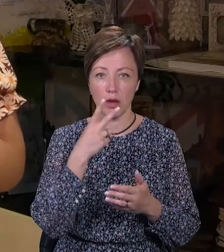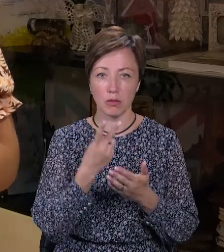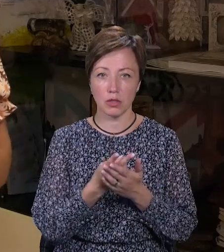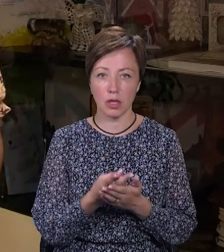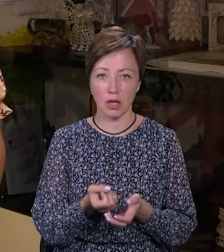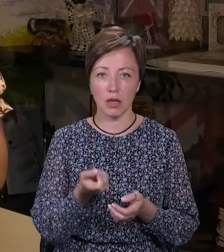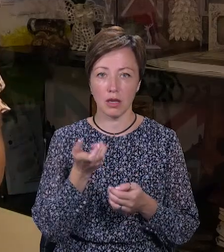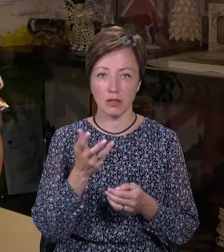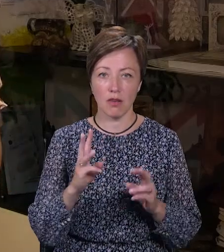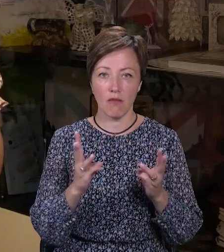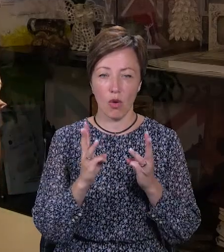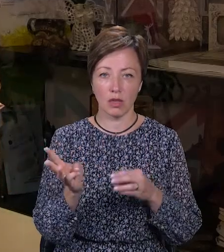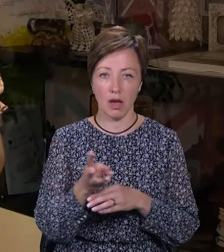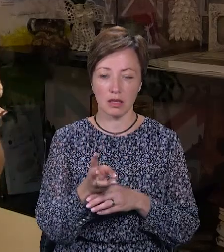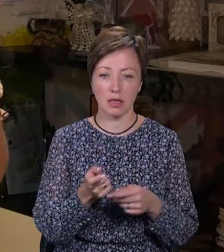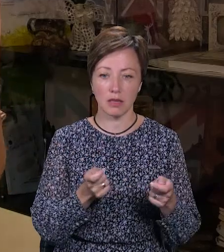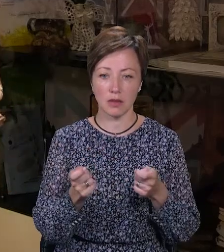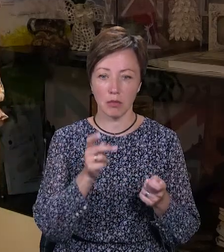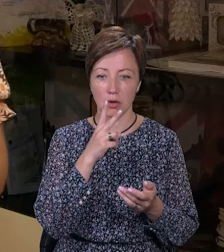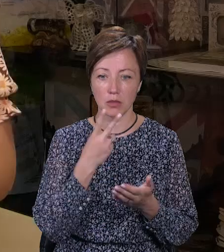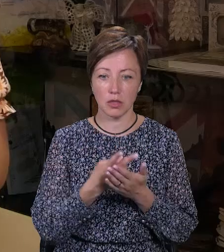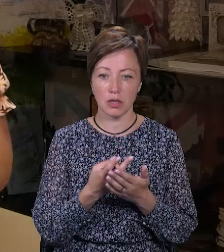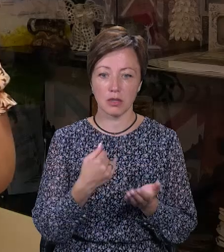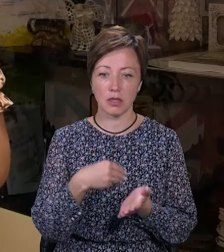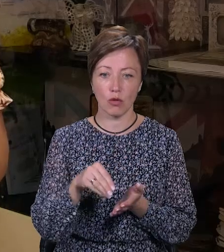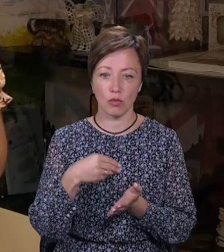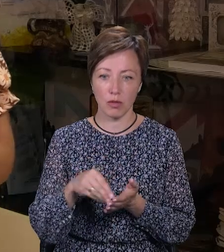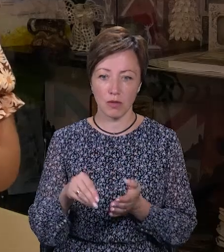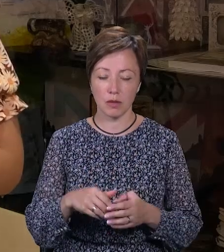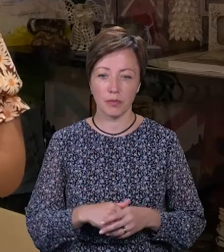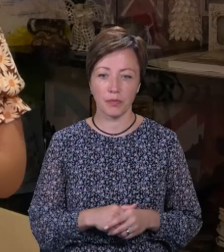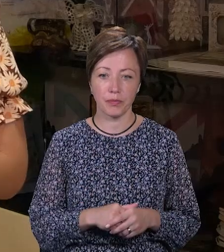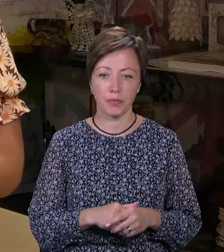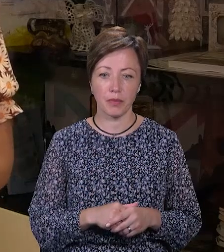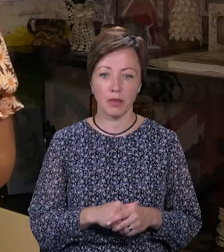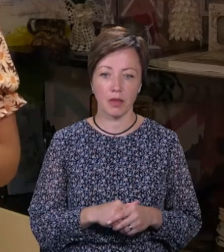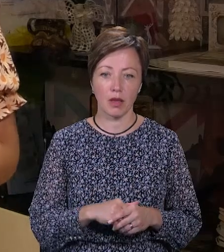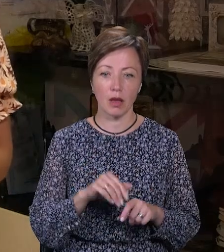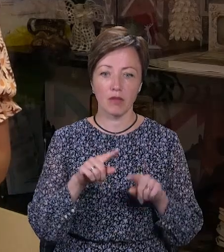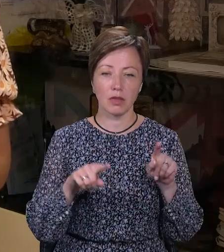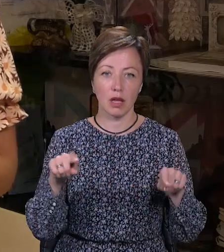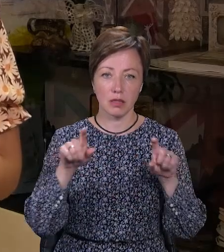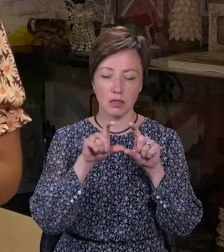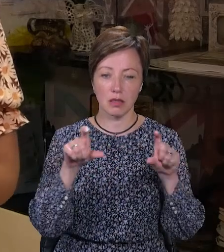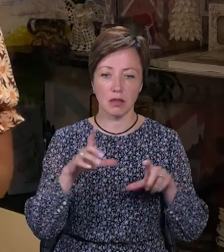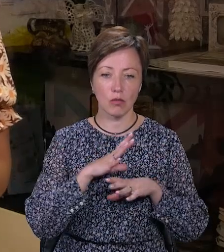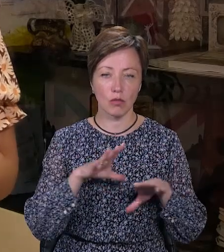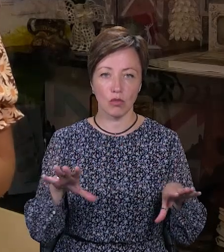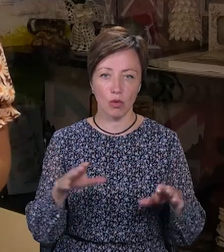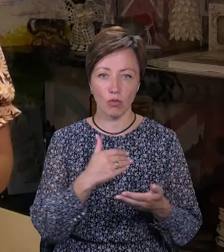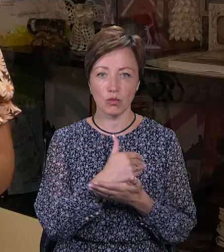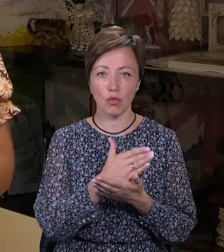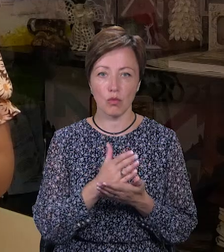певна кількість вогнегасників. Тобто, керівники передбачають тепер закупівлю вогнегасників. В деяких закладах не було здійснено